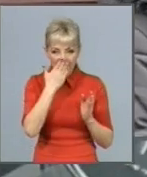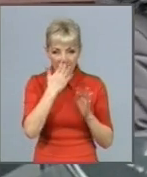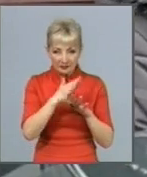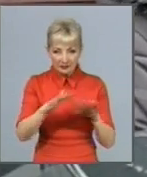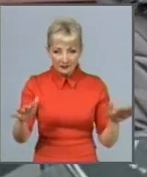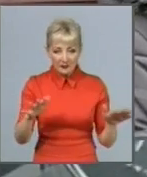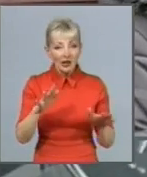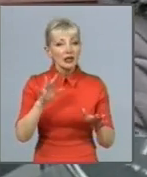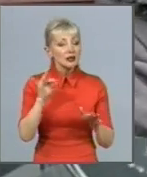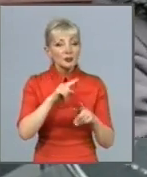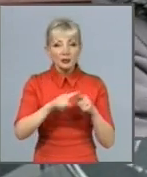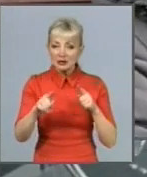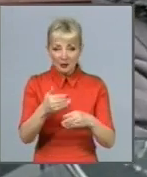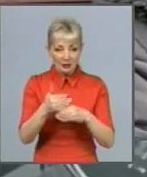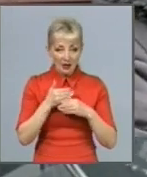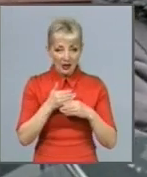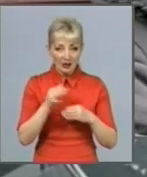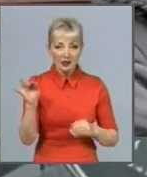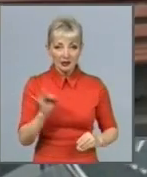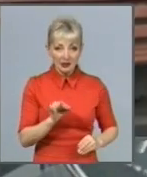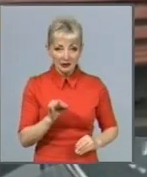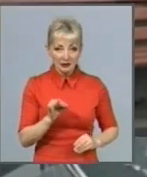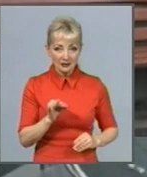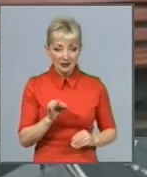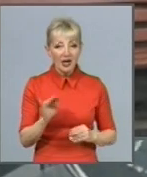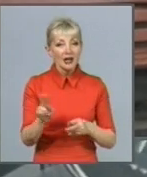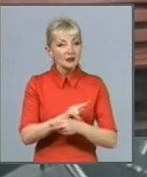і устраняли недостаток.